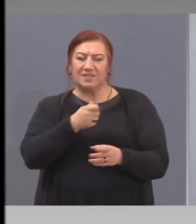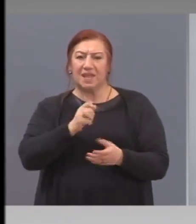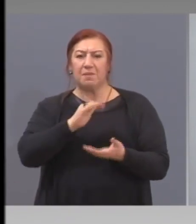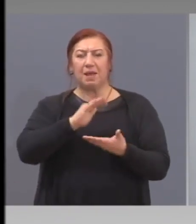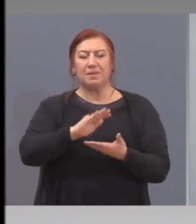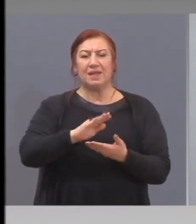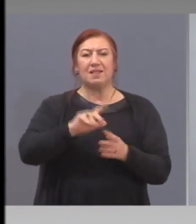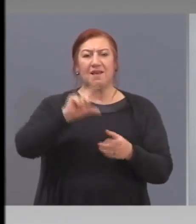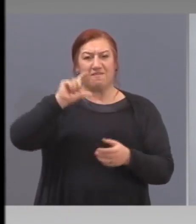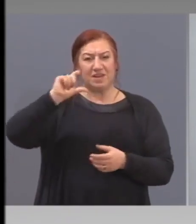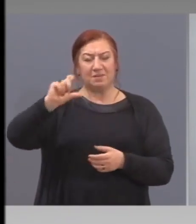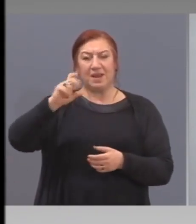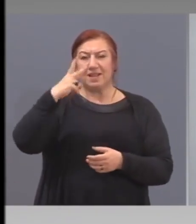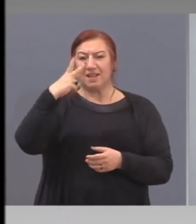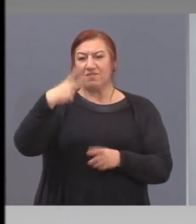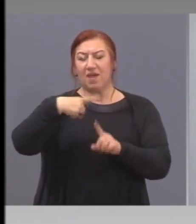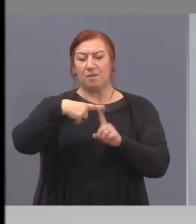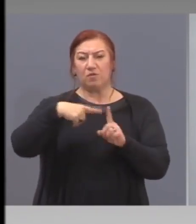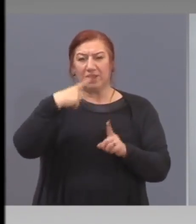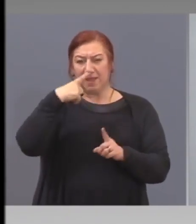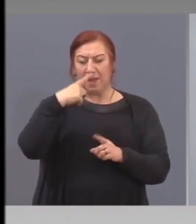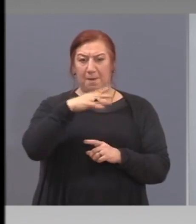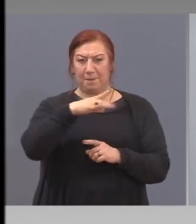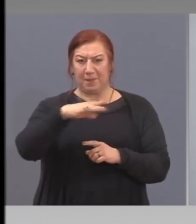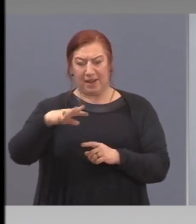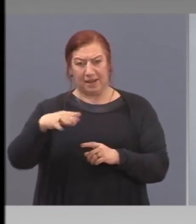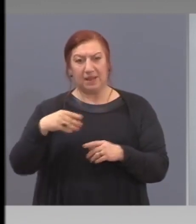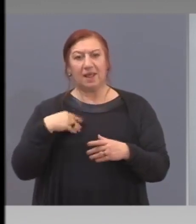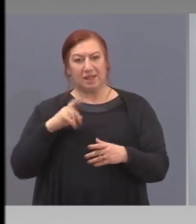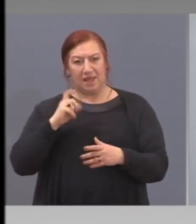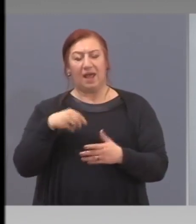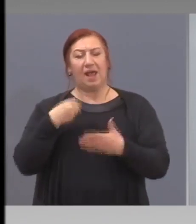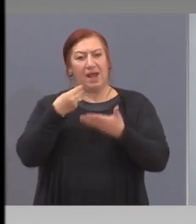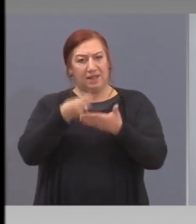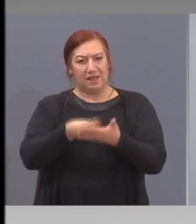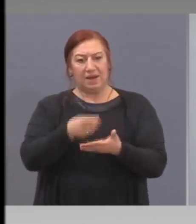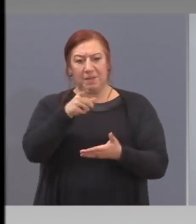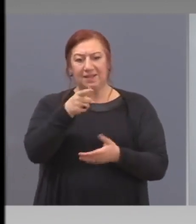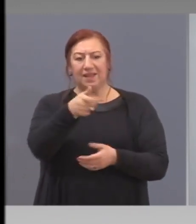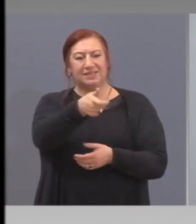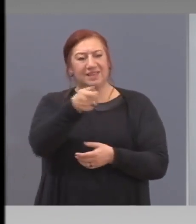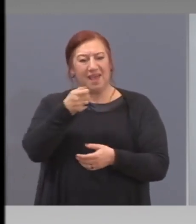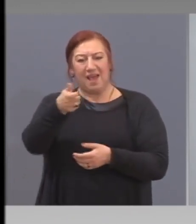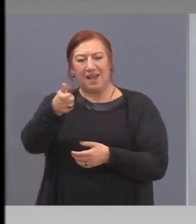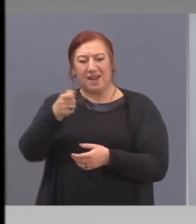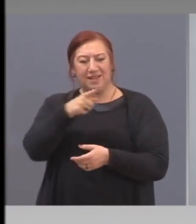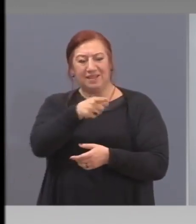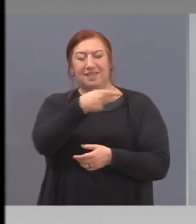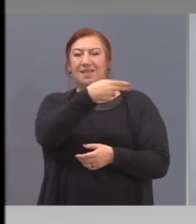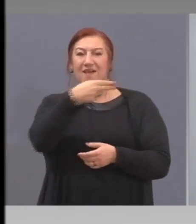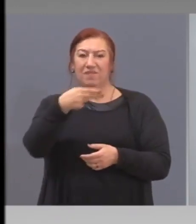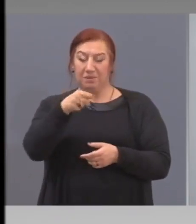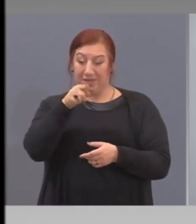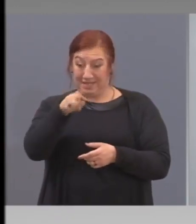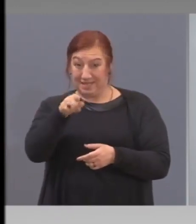половина милиарда. ние гарантираме кредити с тези 500 милиарда на банките.